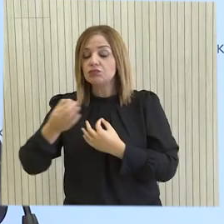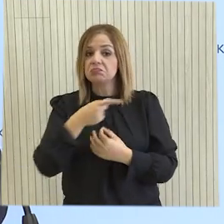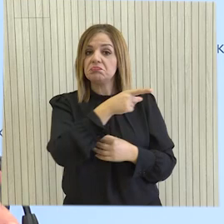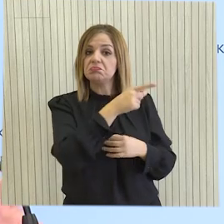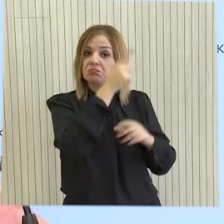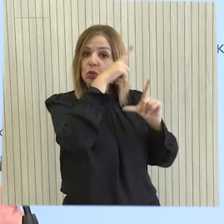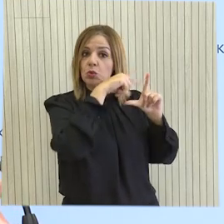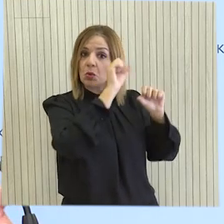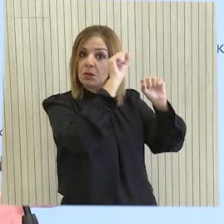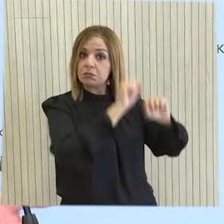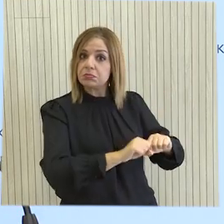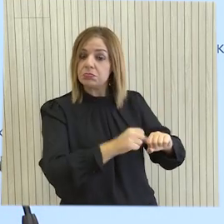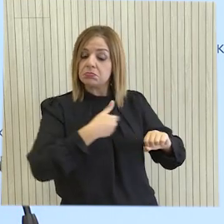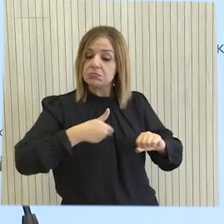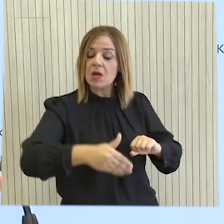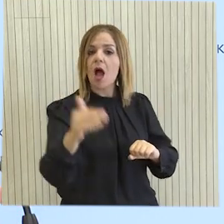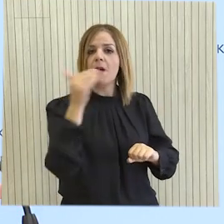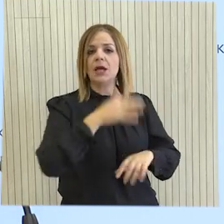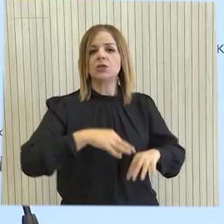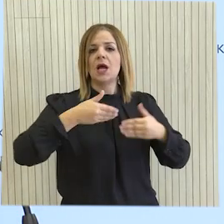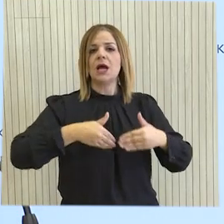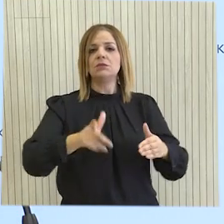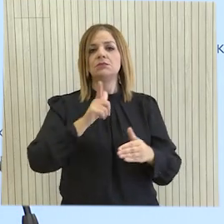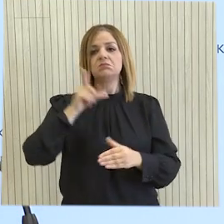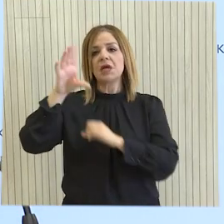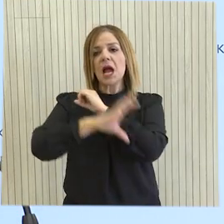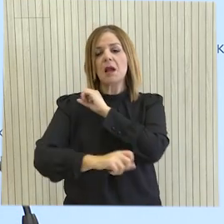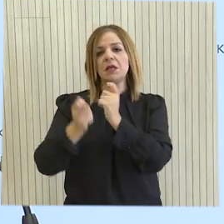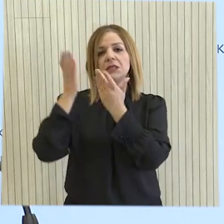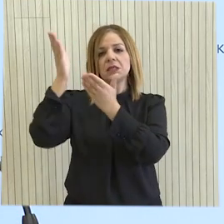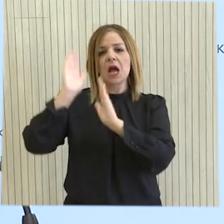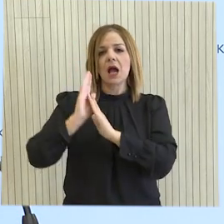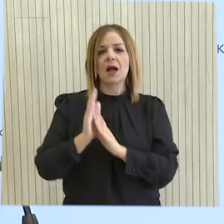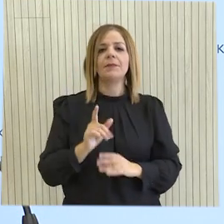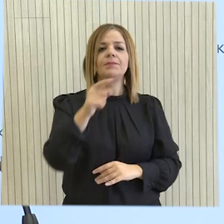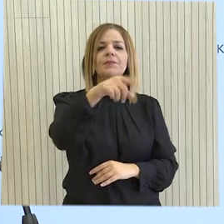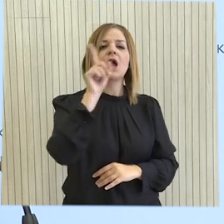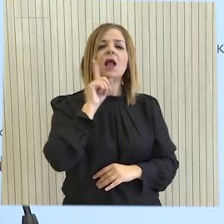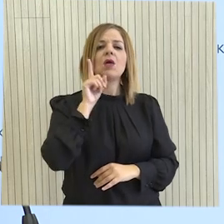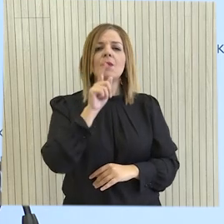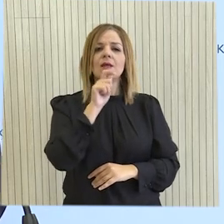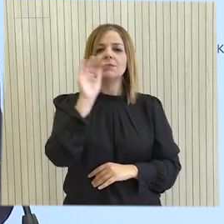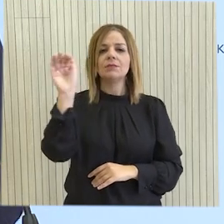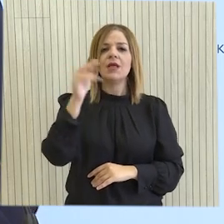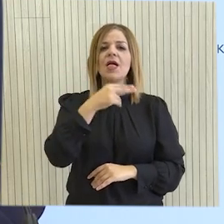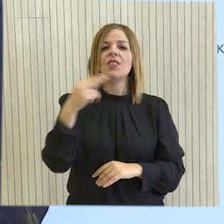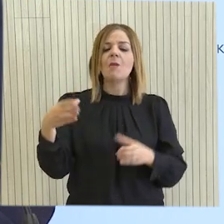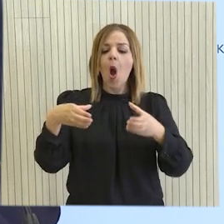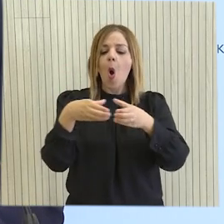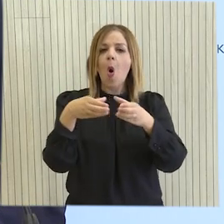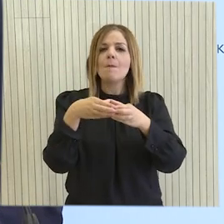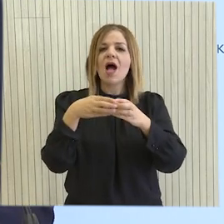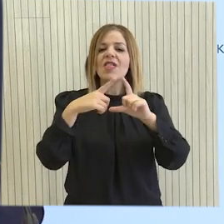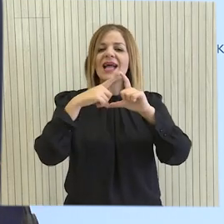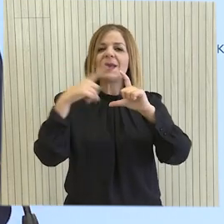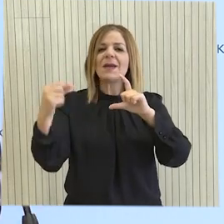πλευράς είναι ότι αυτό θα γίνει το αμέσως επόμενο διάστημα. Αναμένουμε από τον ΓΕ να το πράξει. Ευχαριστούμε σε σχέση με την ομάδα Κύπριακού που θέλει